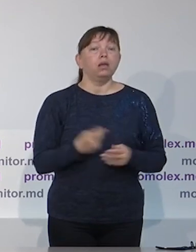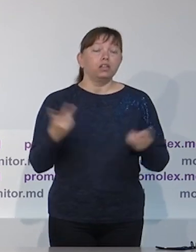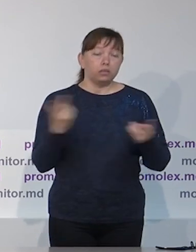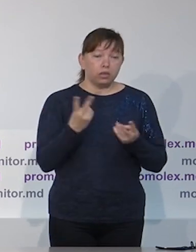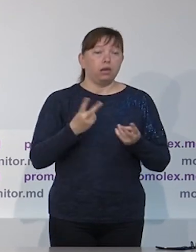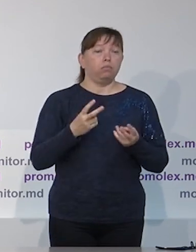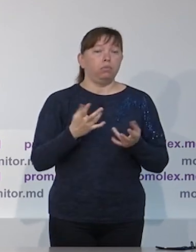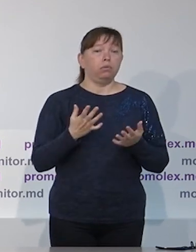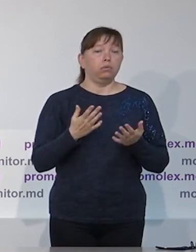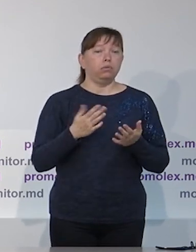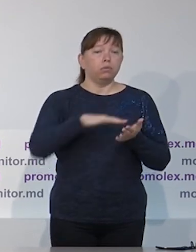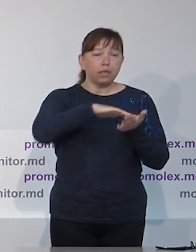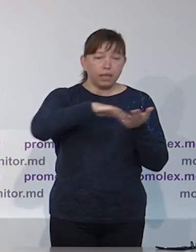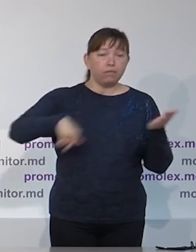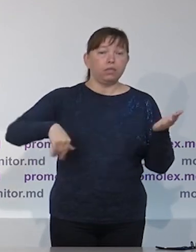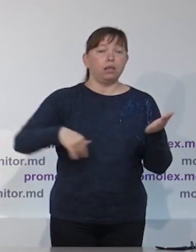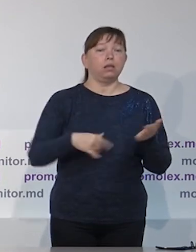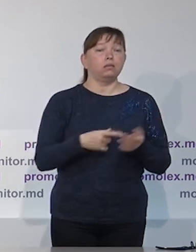которые, опять же,